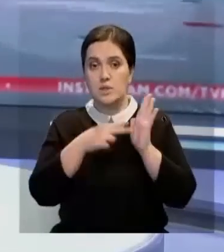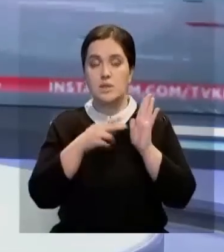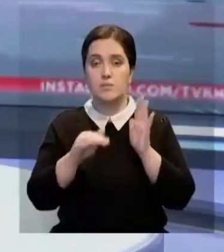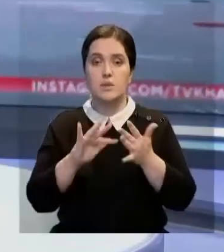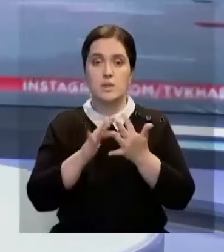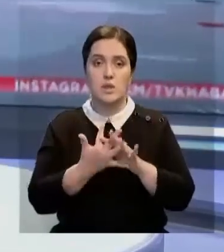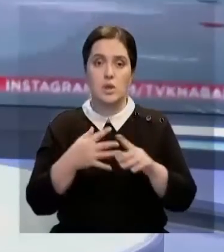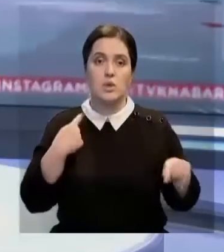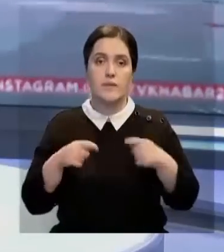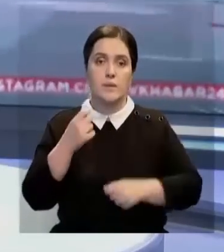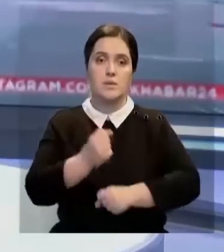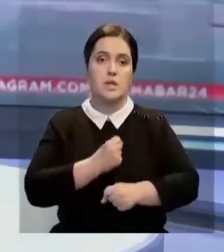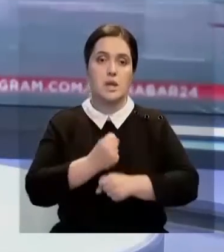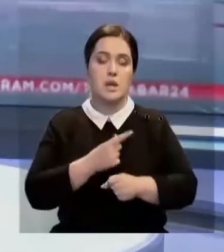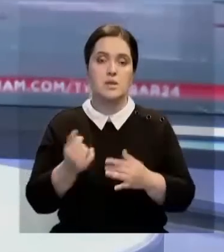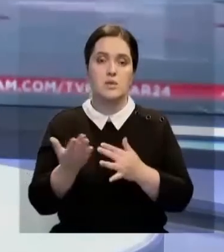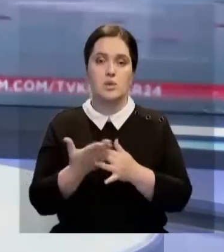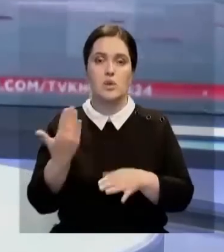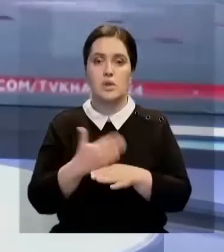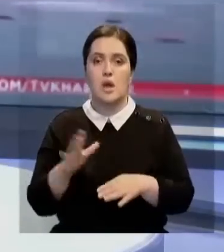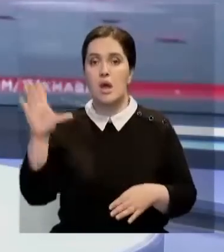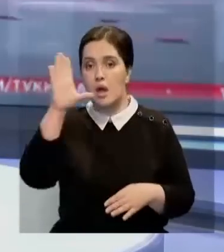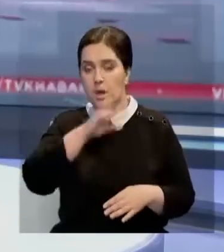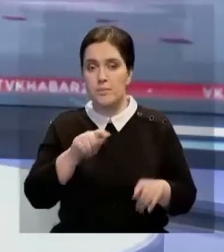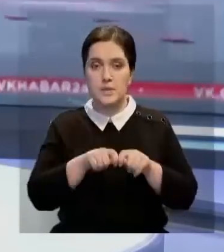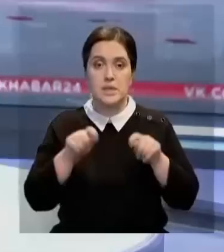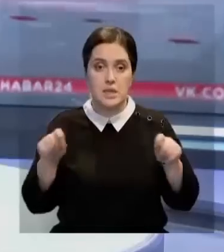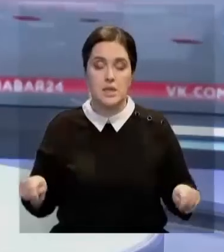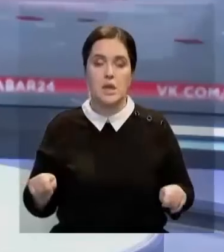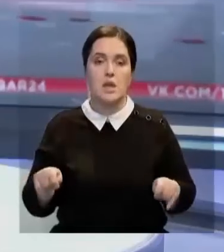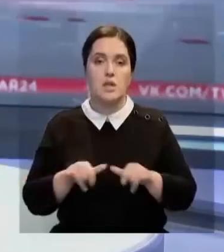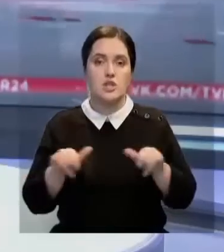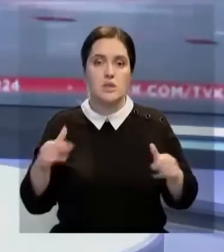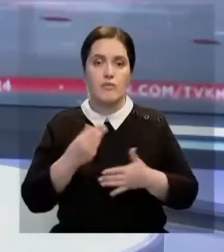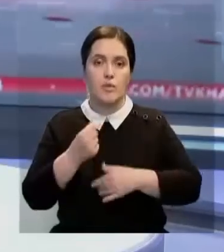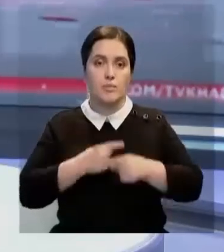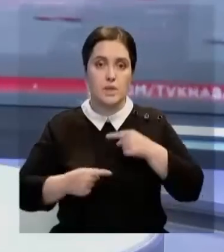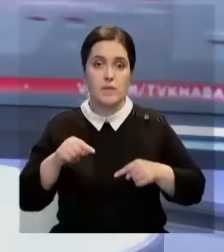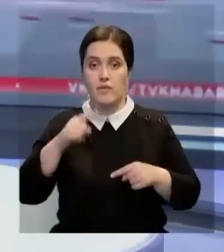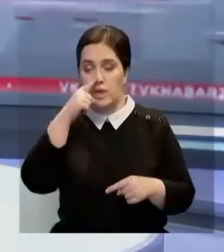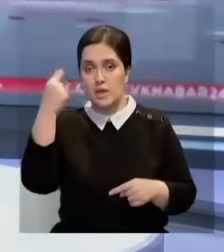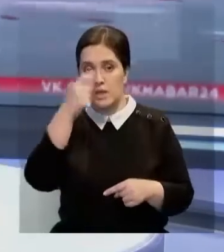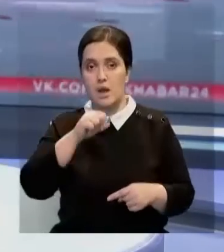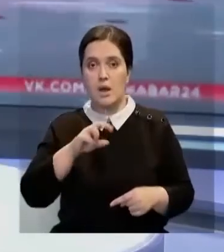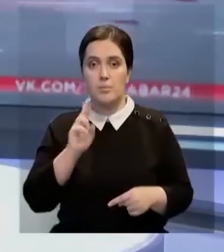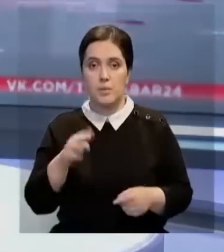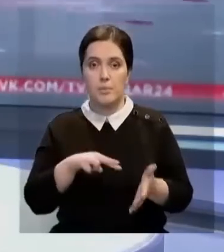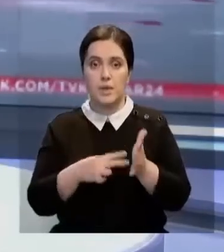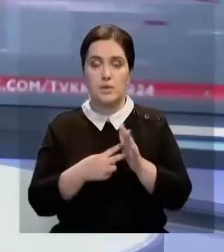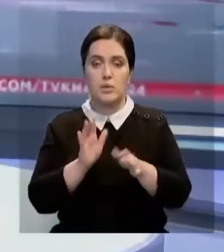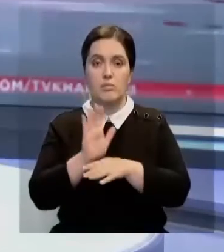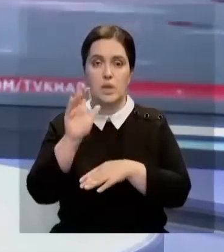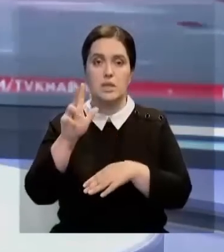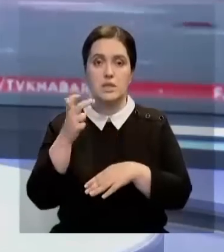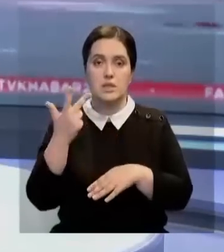года свыше 7 тысяч сельхозтоваропроизводителей за счет льготных кредитов смогли создать и расширить бизнес. Всего в этом году на АПК